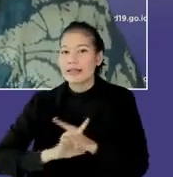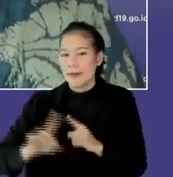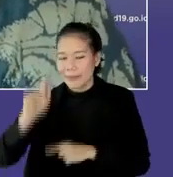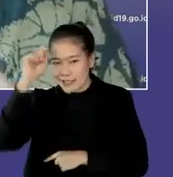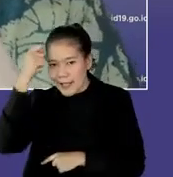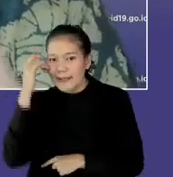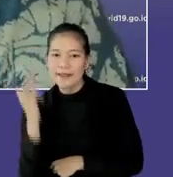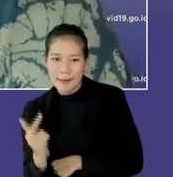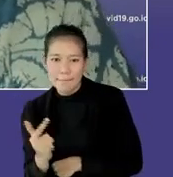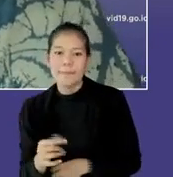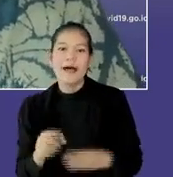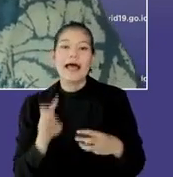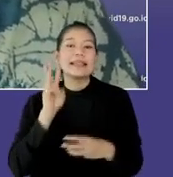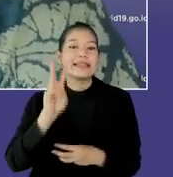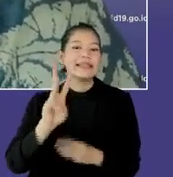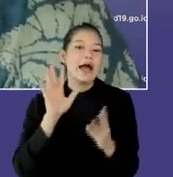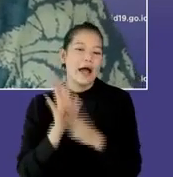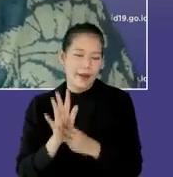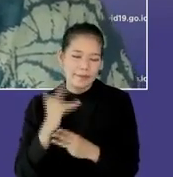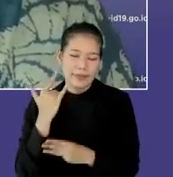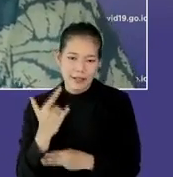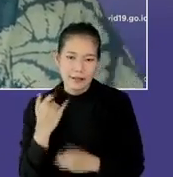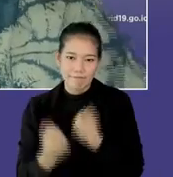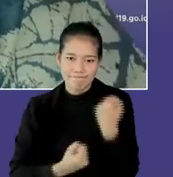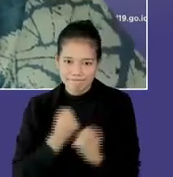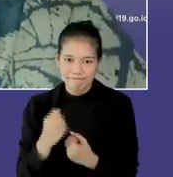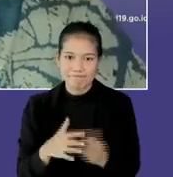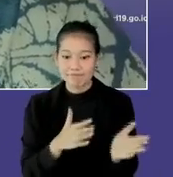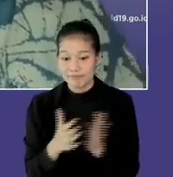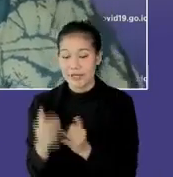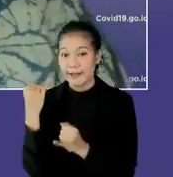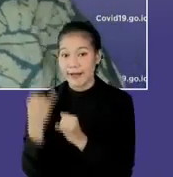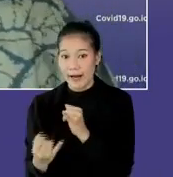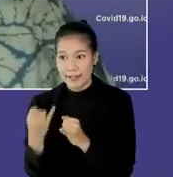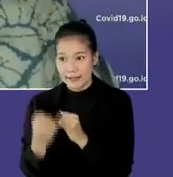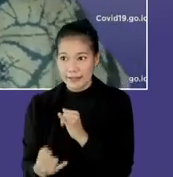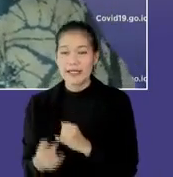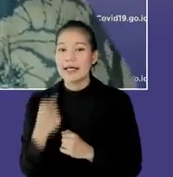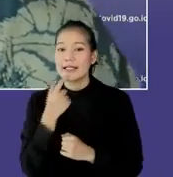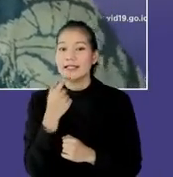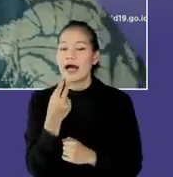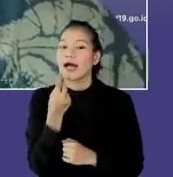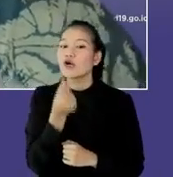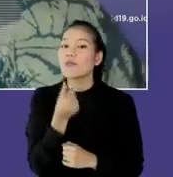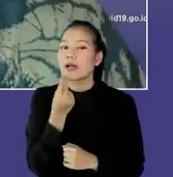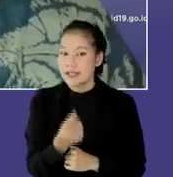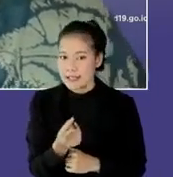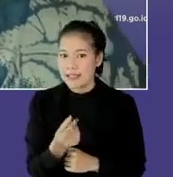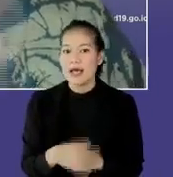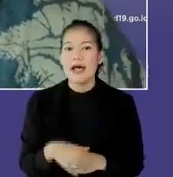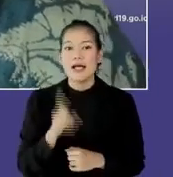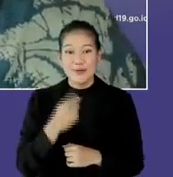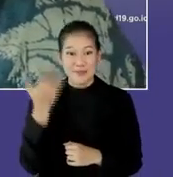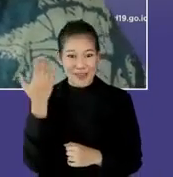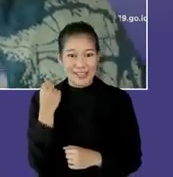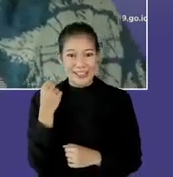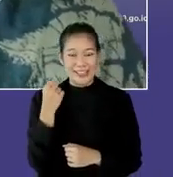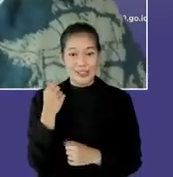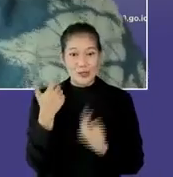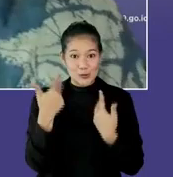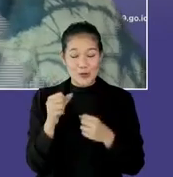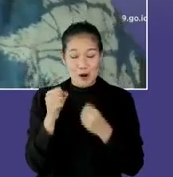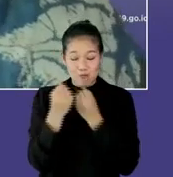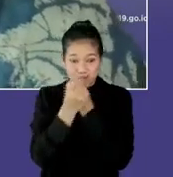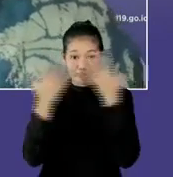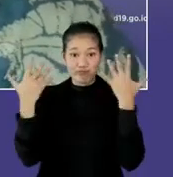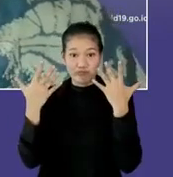jangan lupa, 3M-nya harus dilaksanakan. Kita masuk ke slide terakhir, mungkin sudah langsung ke rekomendasi, karena gambarannya sudah kita dapatkan lah ya,